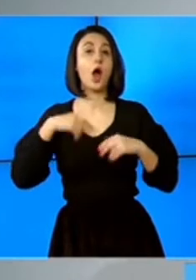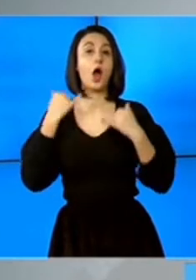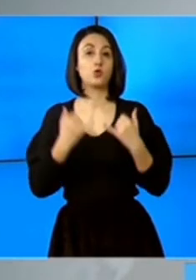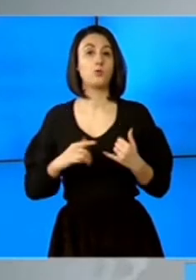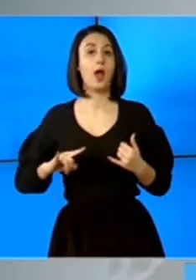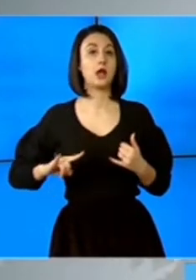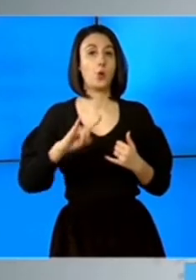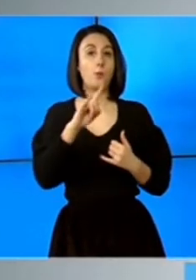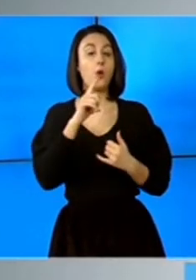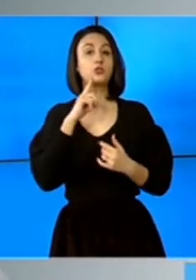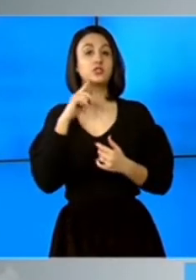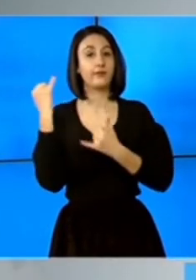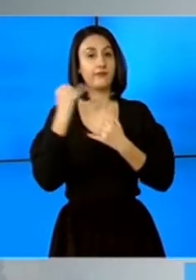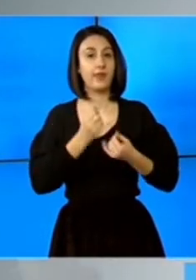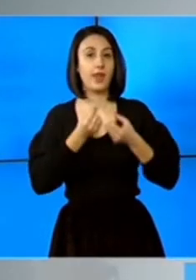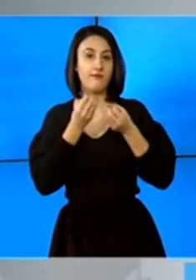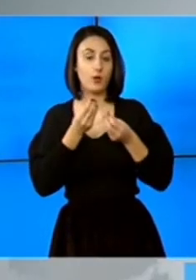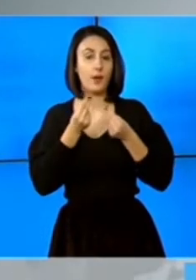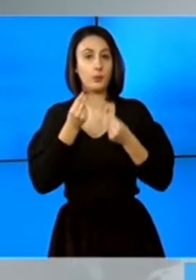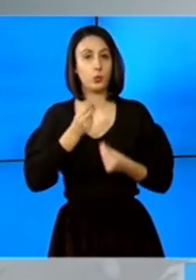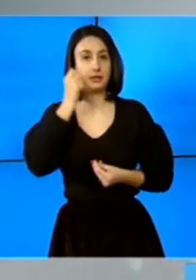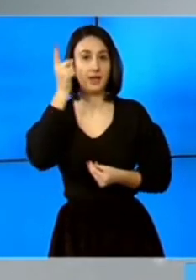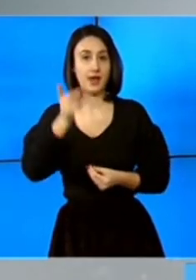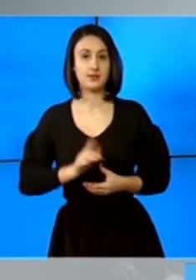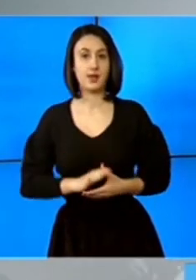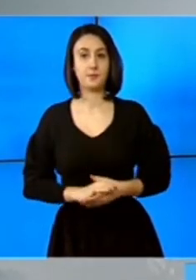Otopen și vine cu toate datele. Bun găsit, Gabi!